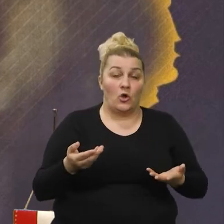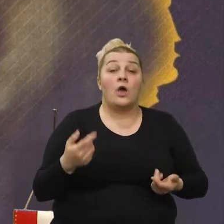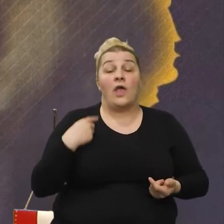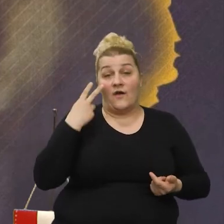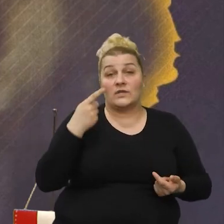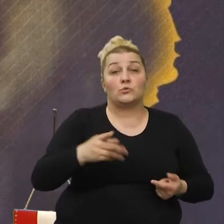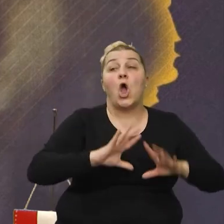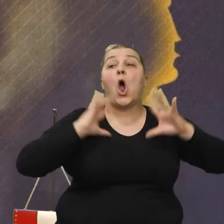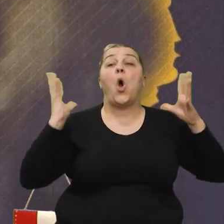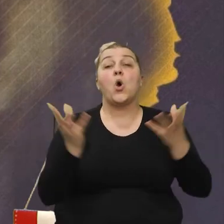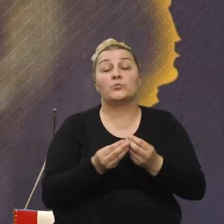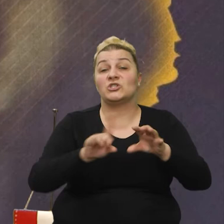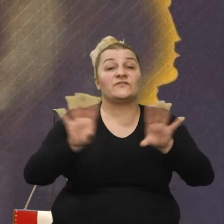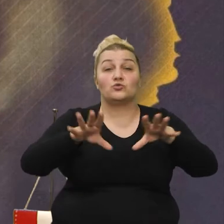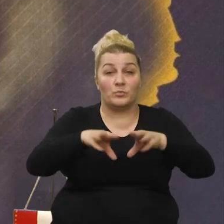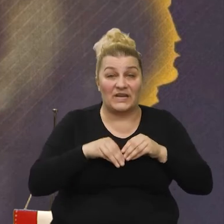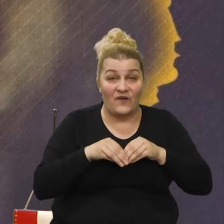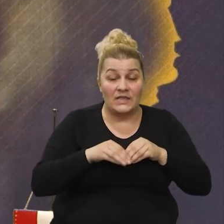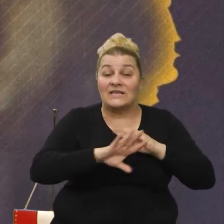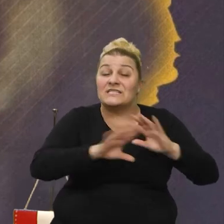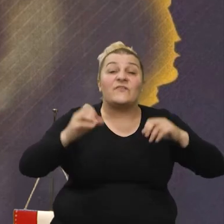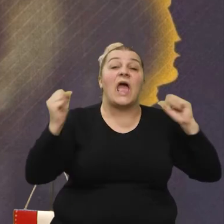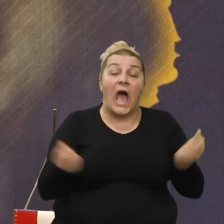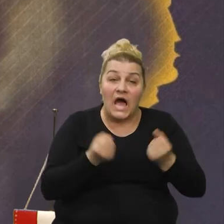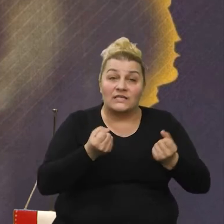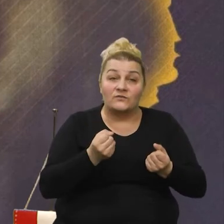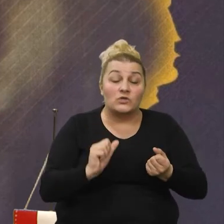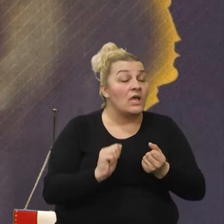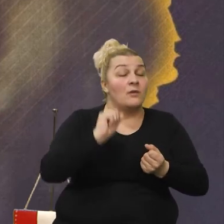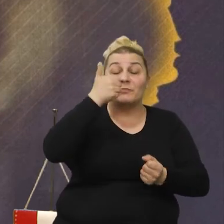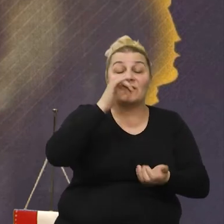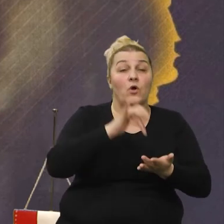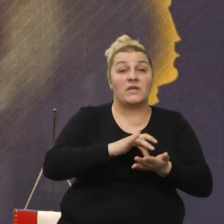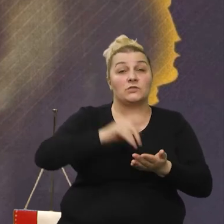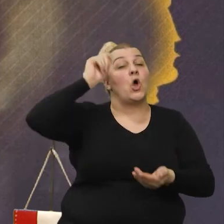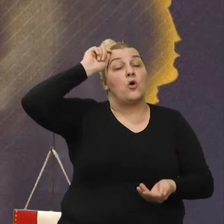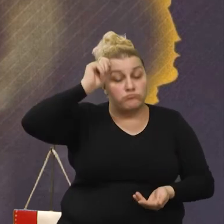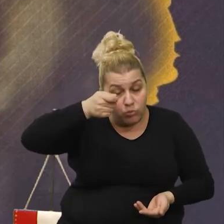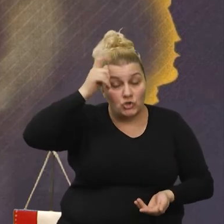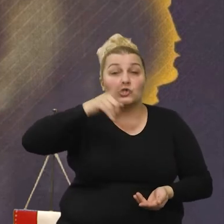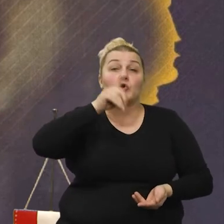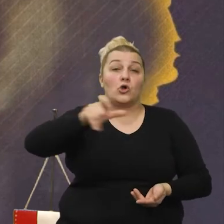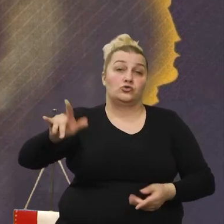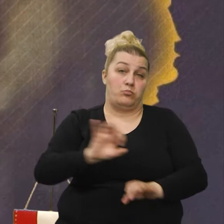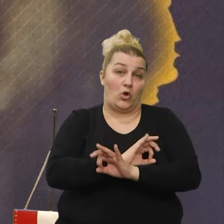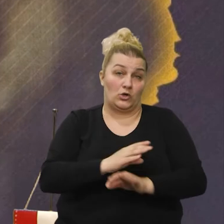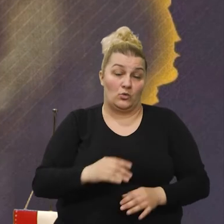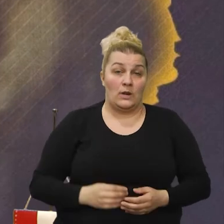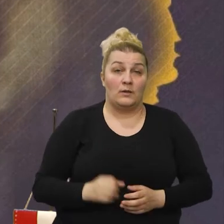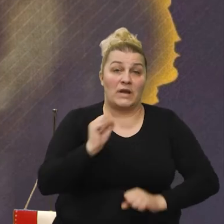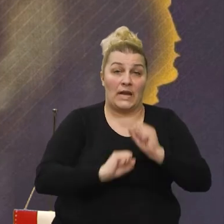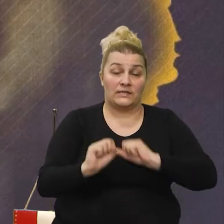da je to opće prihvaćeno. Sve aktivnosti počinju sa odavanjem počastih poginunim Hrvatskim braniteljima.